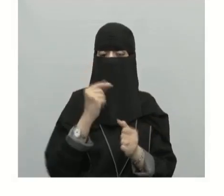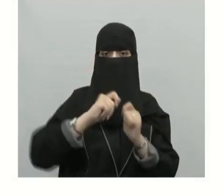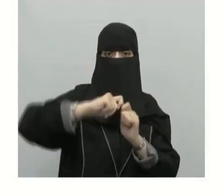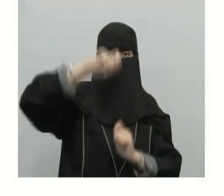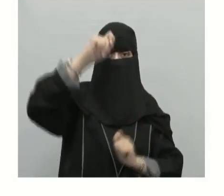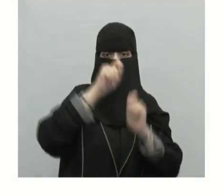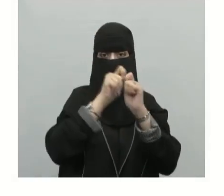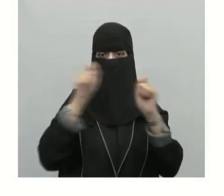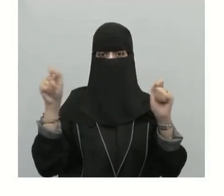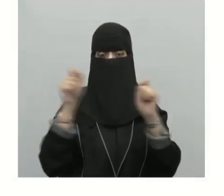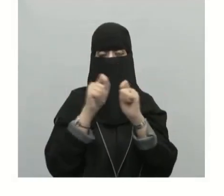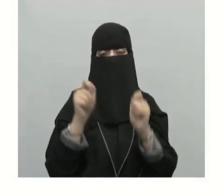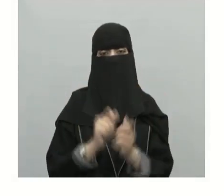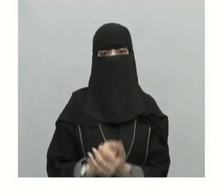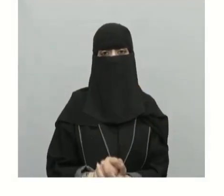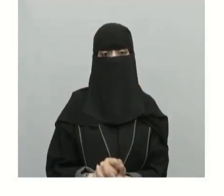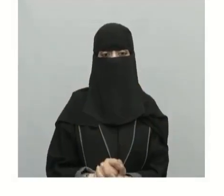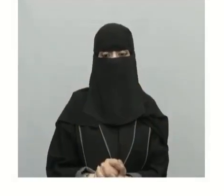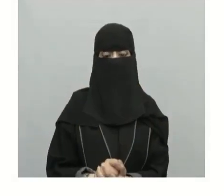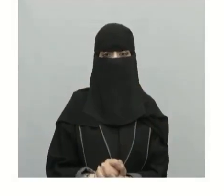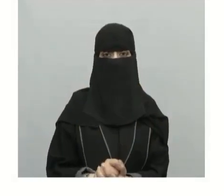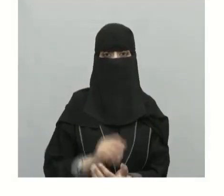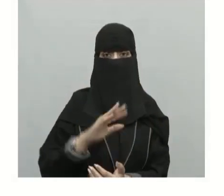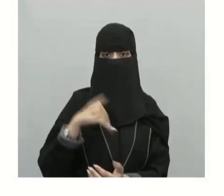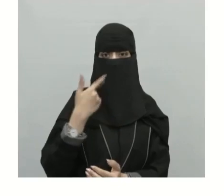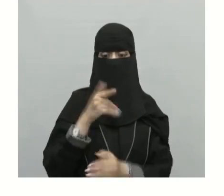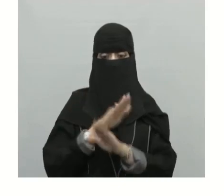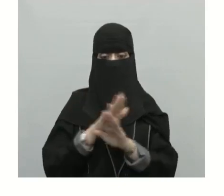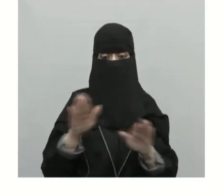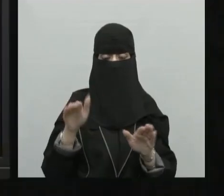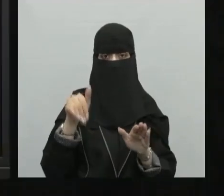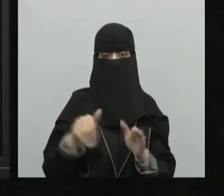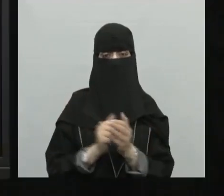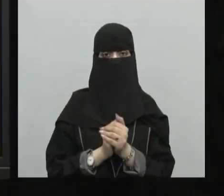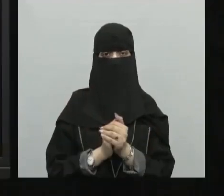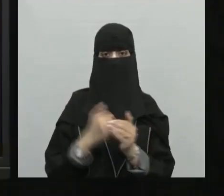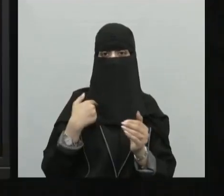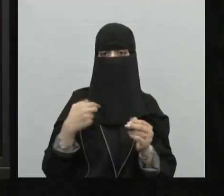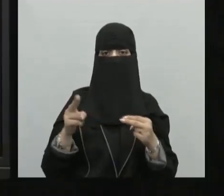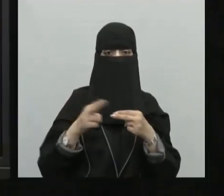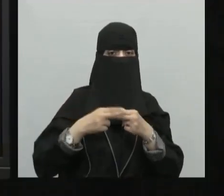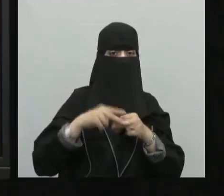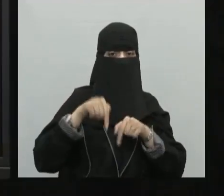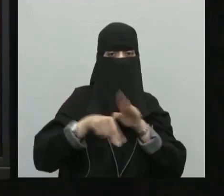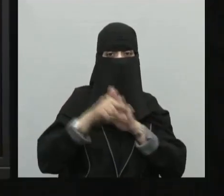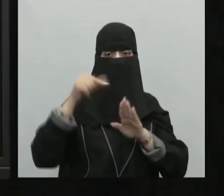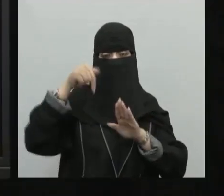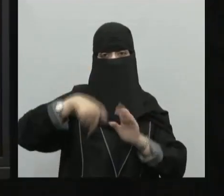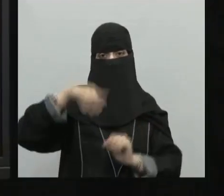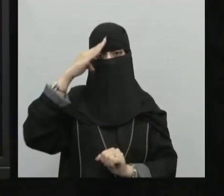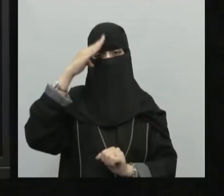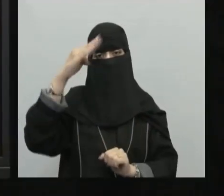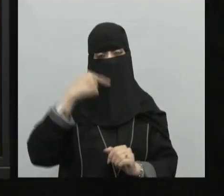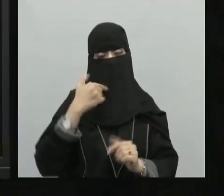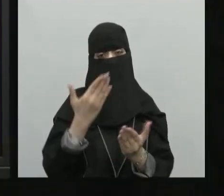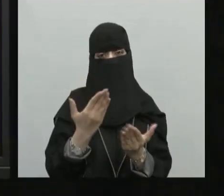ودوائر العرض وبذلك أبناء وبنات الطلاب ننهي درسنا لهذا اليوم شكرا